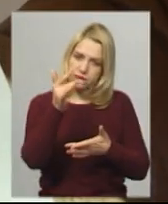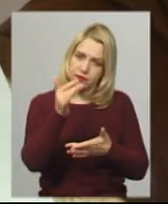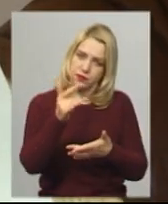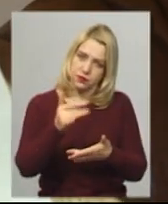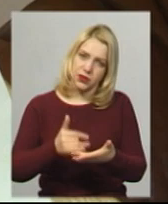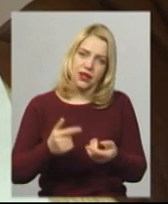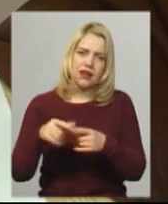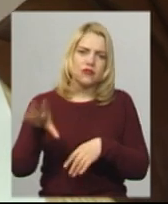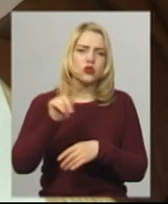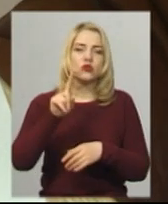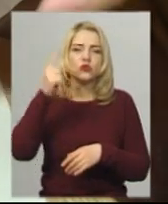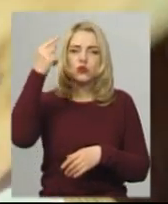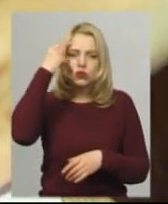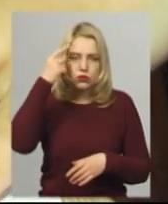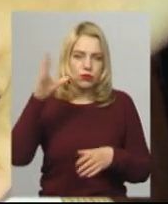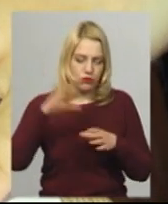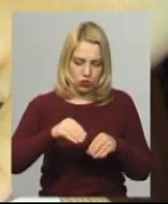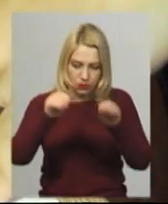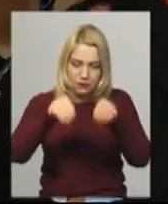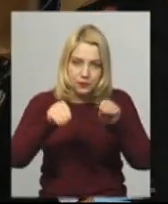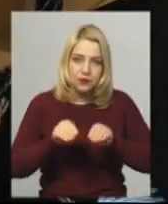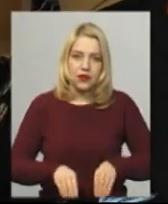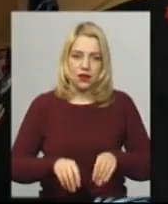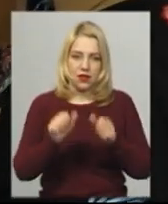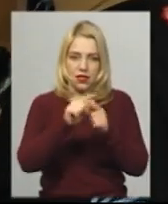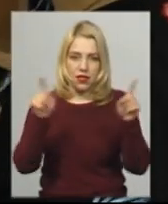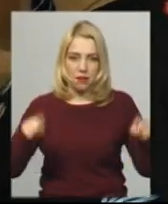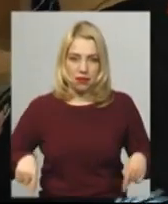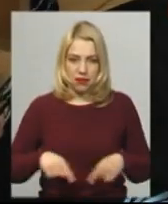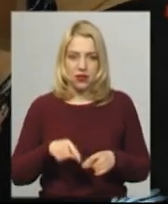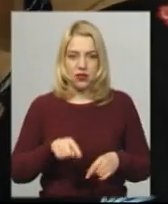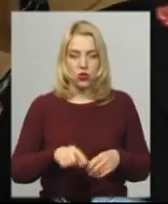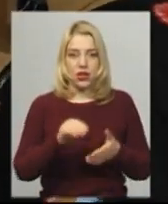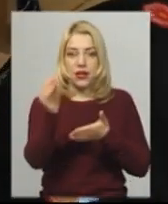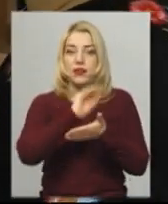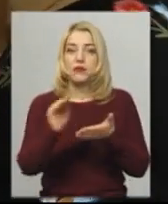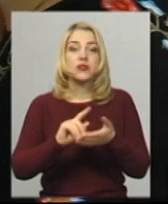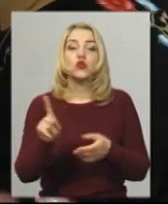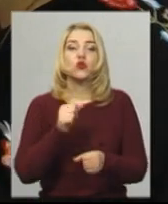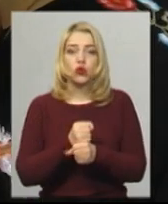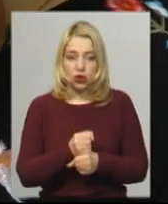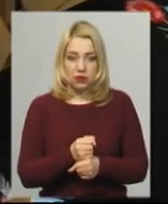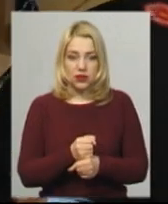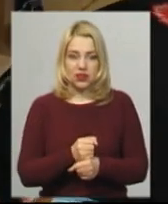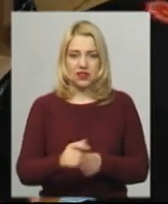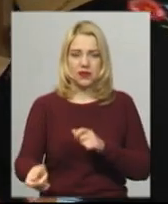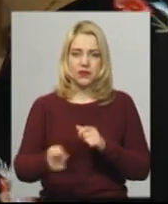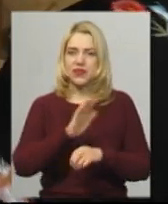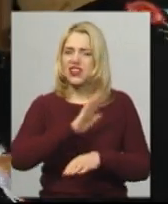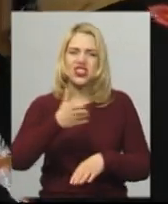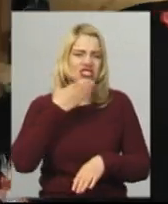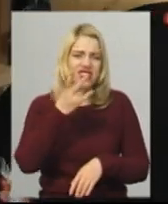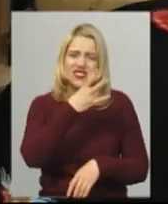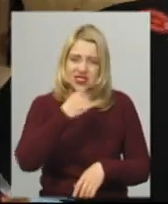поток ваших думок переводити на папір. Ви написали тут текст. Що ви робите? Не перечитуючи